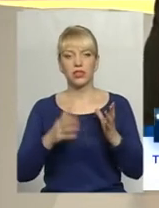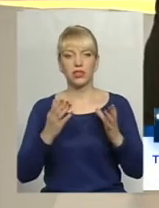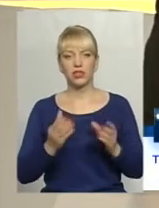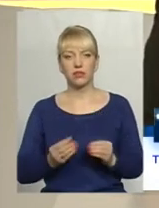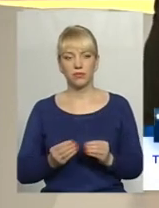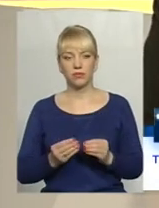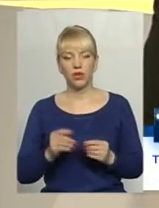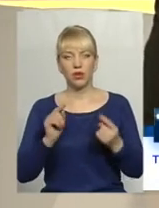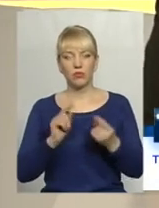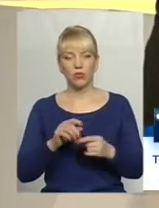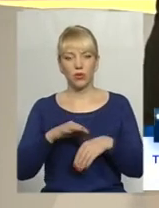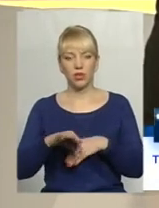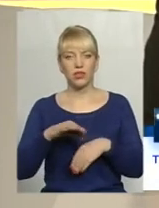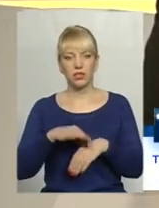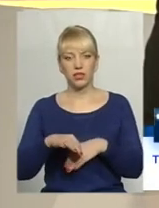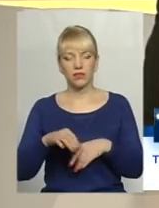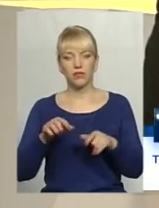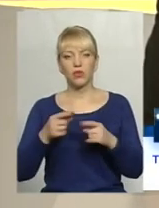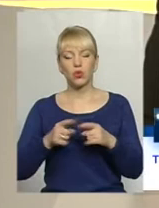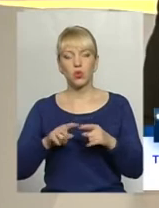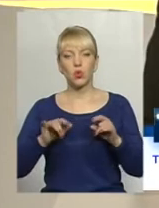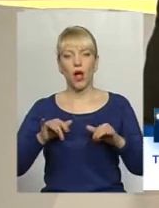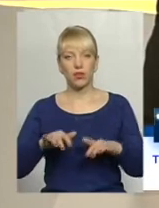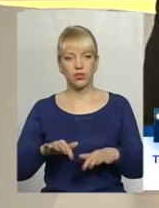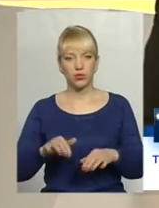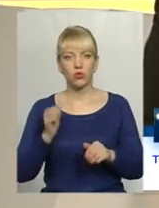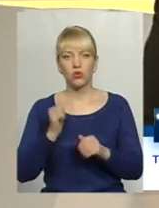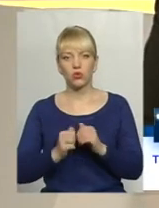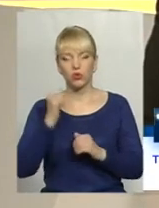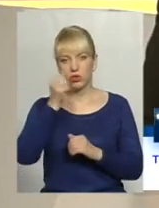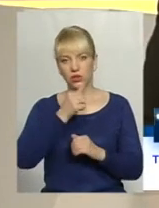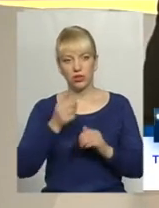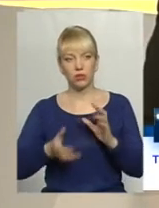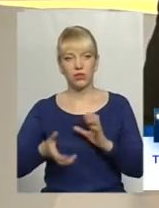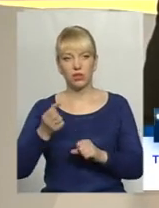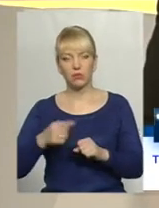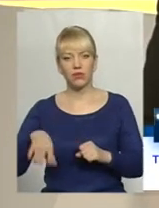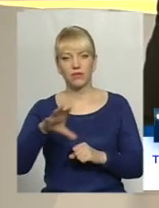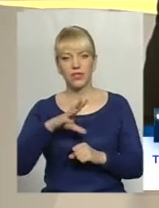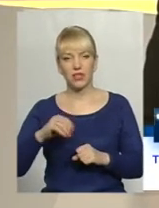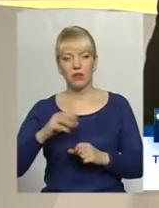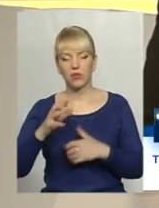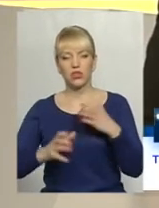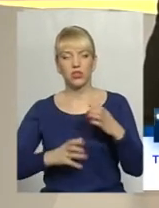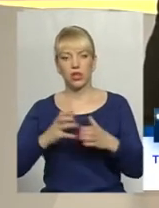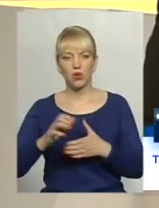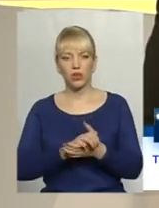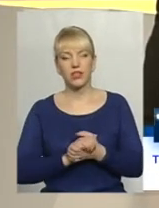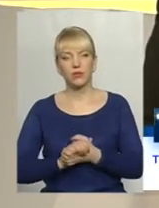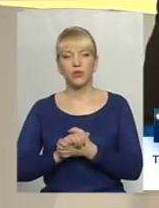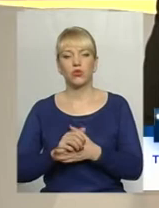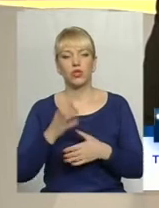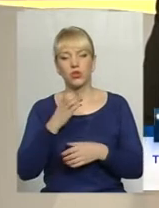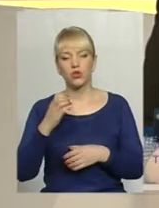проти насильства. Цю акцію щорічно підтримує уся міжнародна спільнота. Сотні